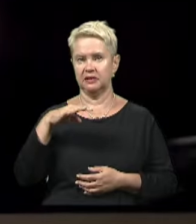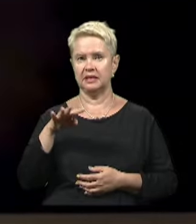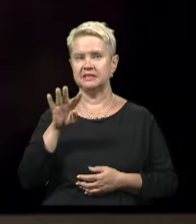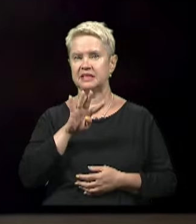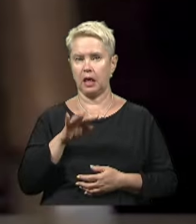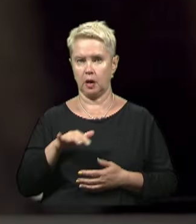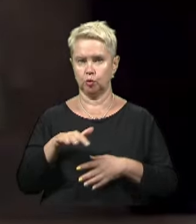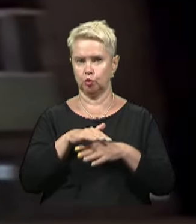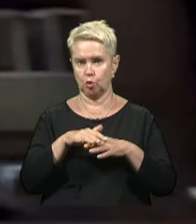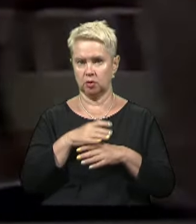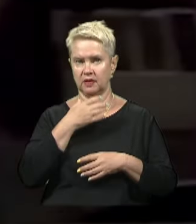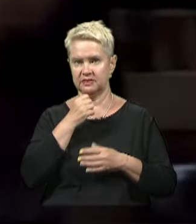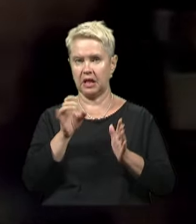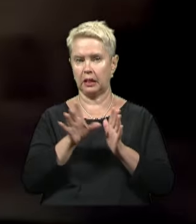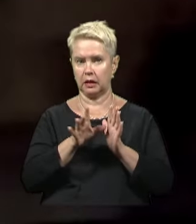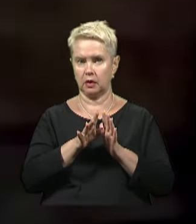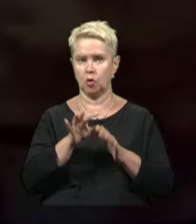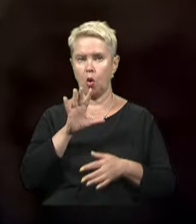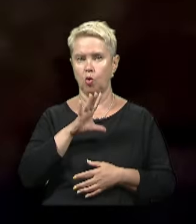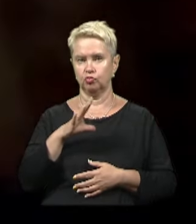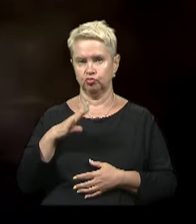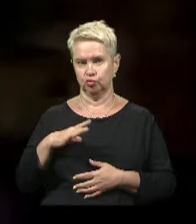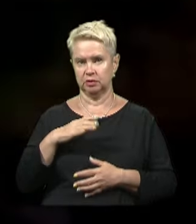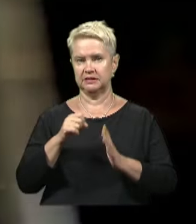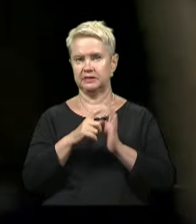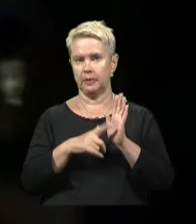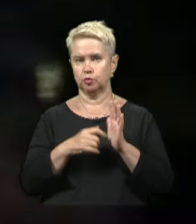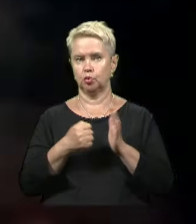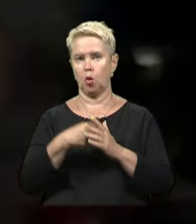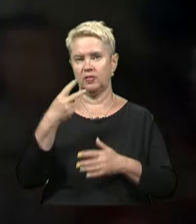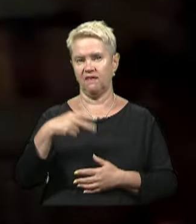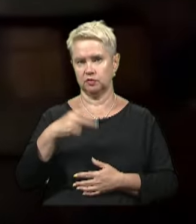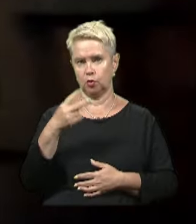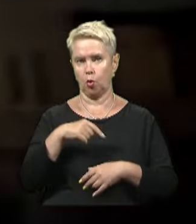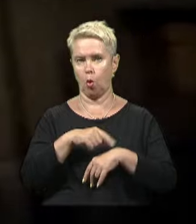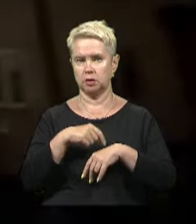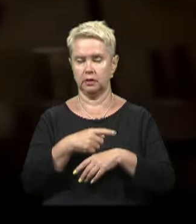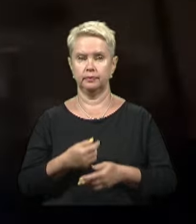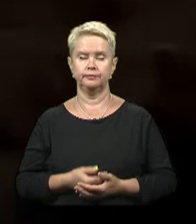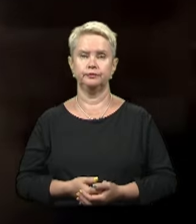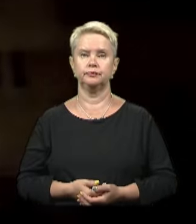-сірих зон. Особливий дефіцит електроенергії очікується з 17-ї до 22-ї години.